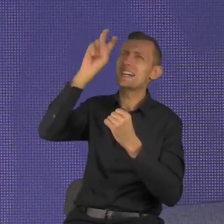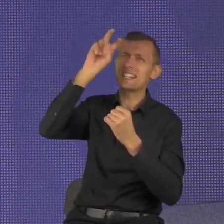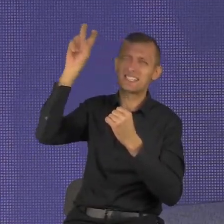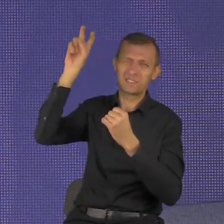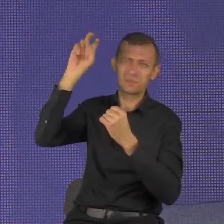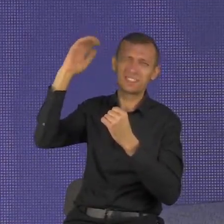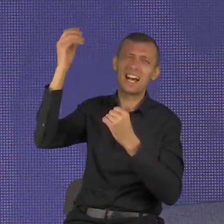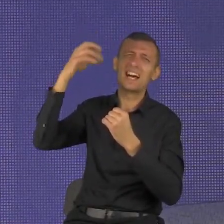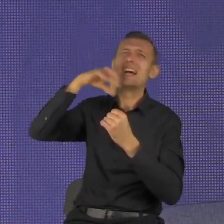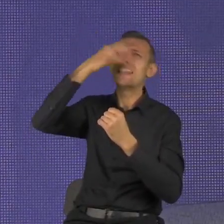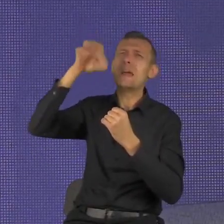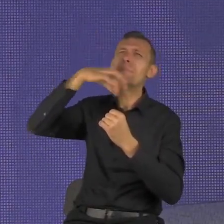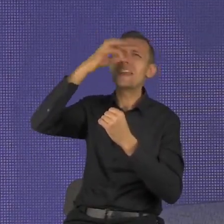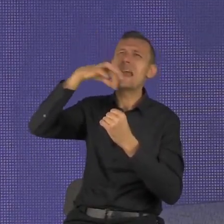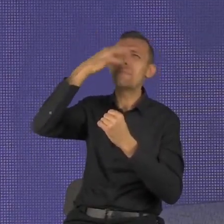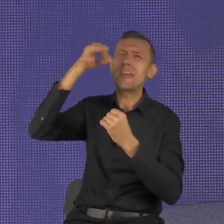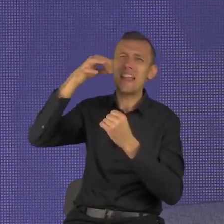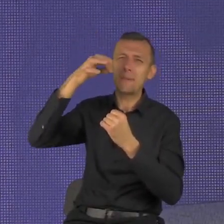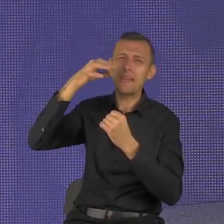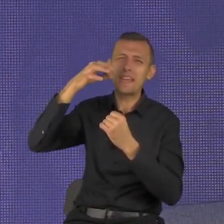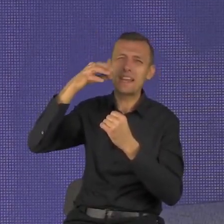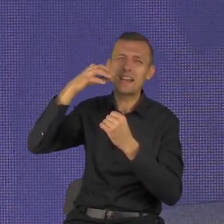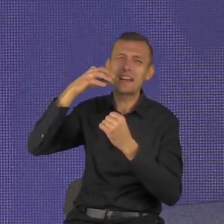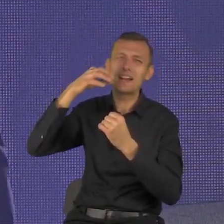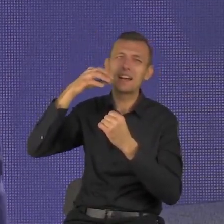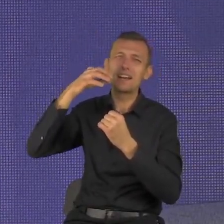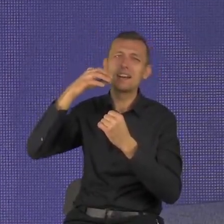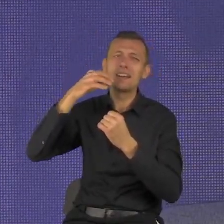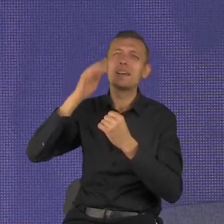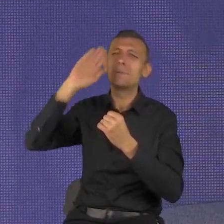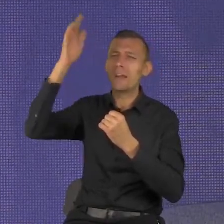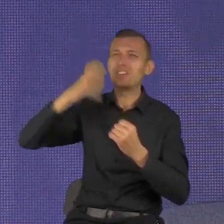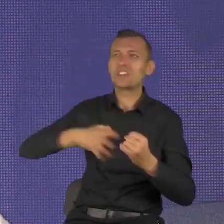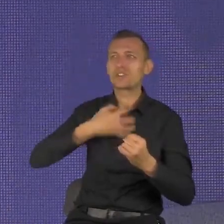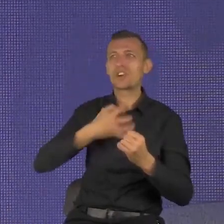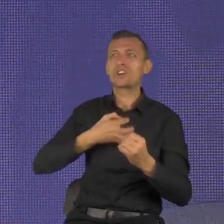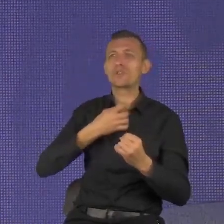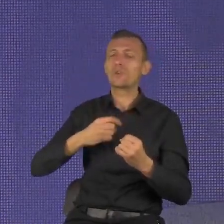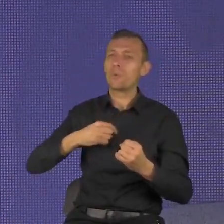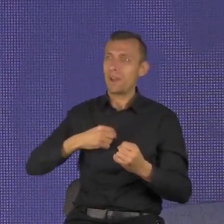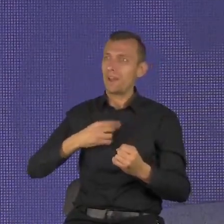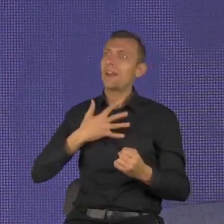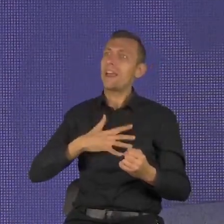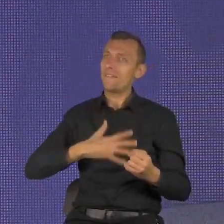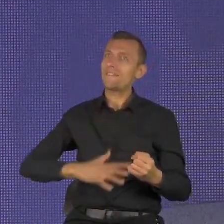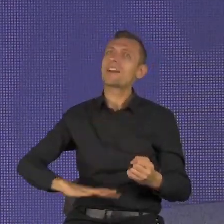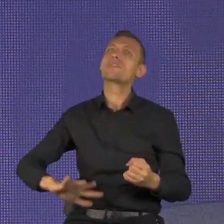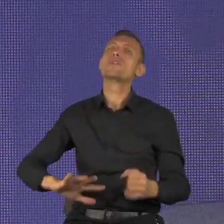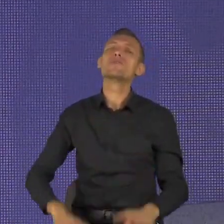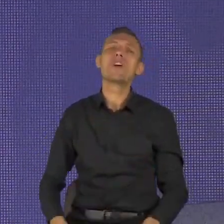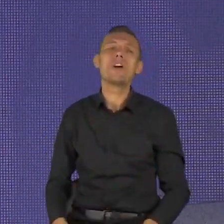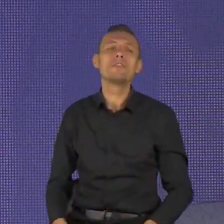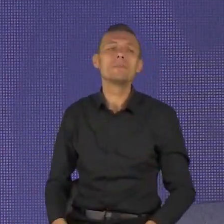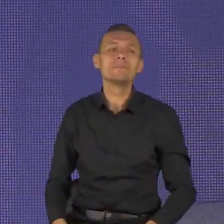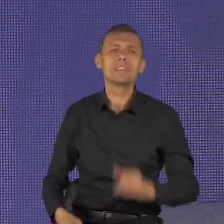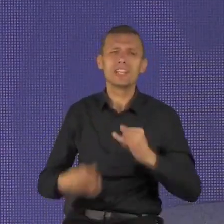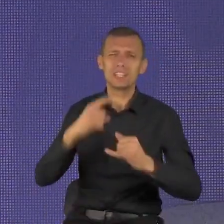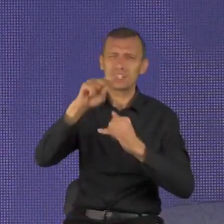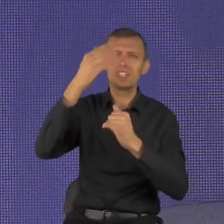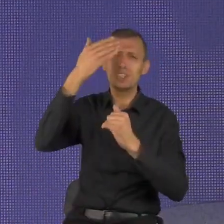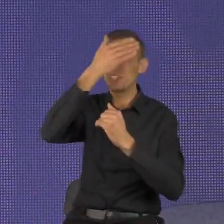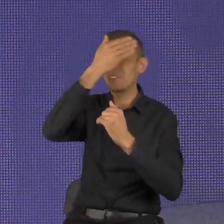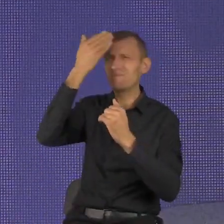relację. I nie potrzebujesz żadnych symboli statusu społecznego, które mówią jestem ważny, jestem